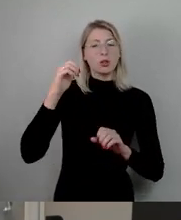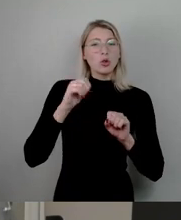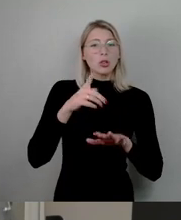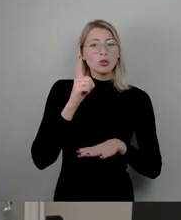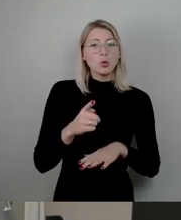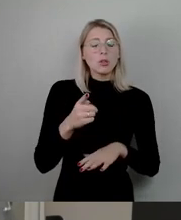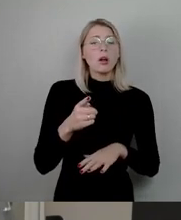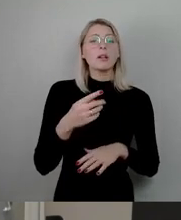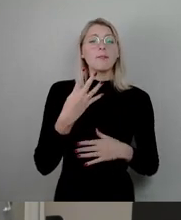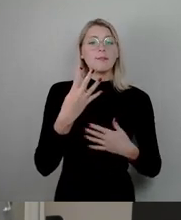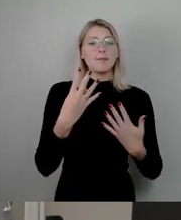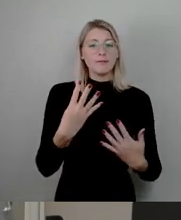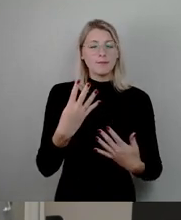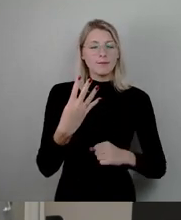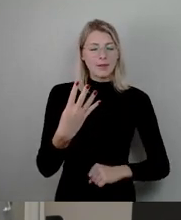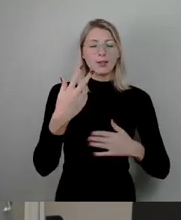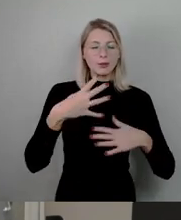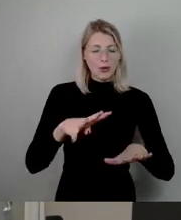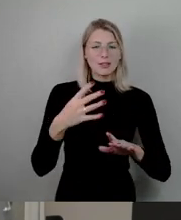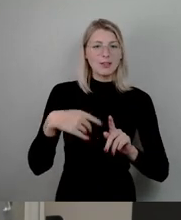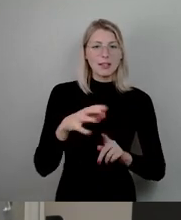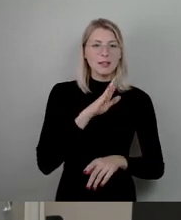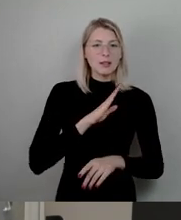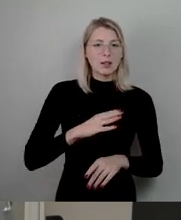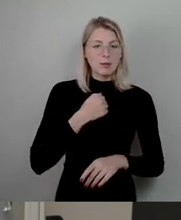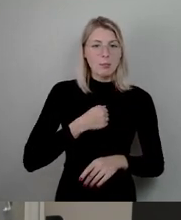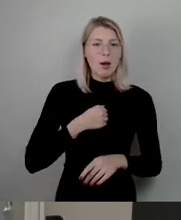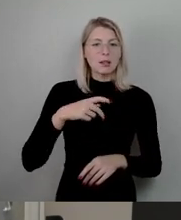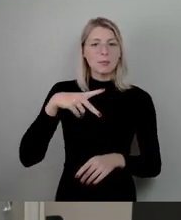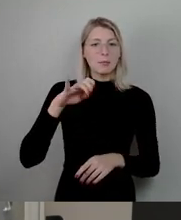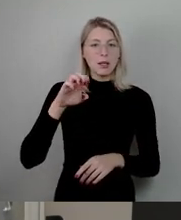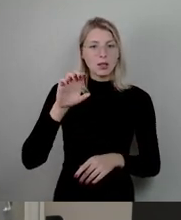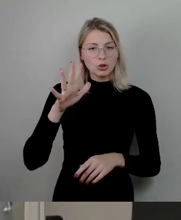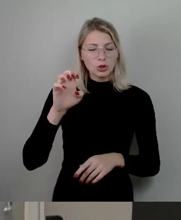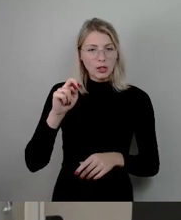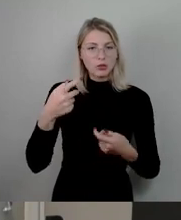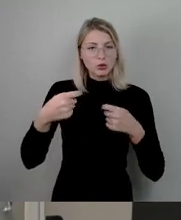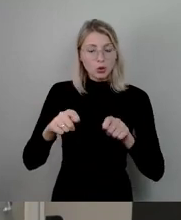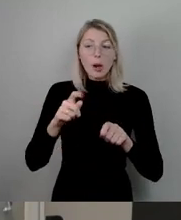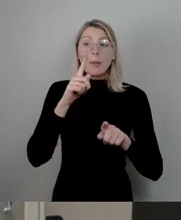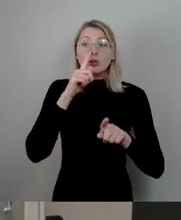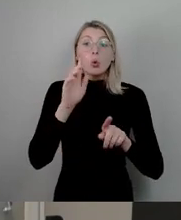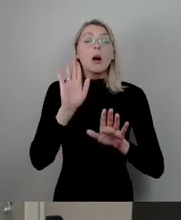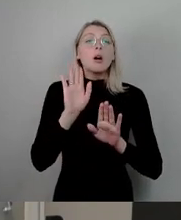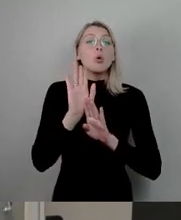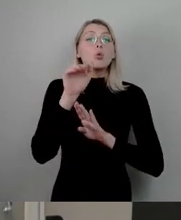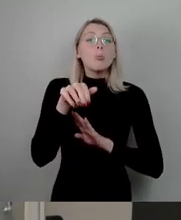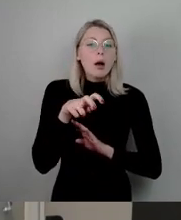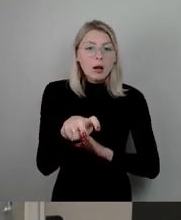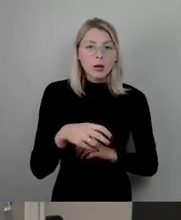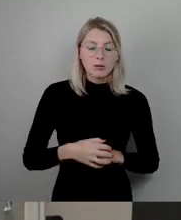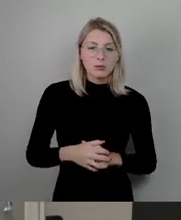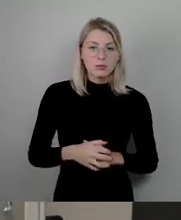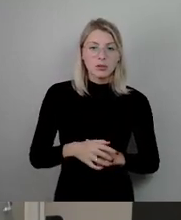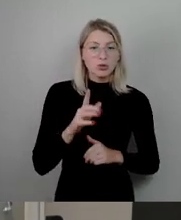ist das Sachsenbad in Pieschen geschlossen worden. Und damals wurde es vorübergehend geschlossen. Das ist jetzt 30 Jahre